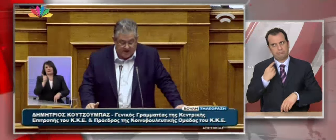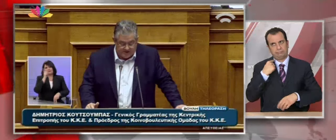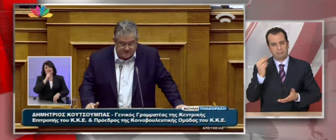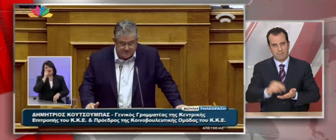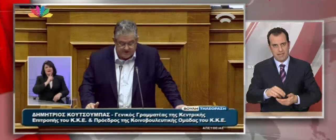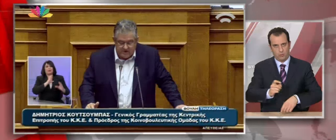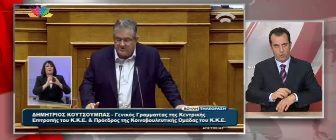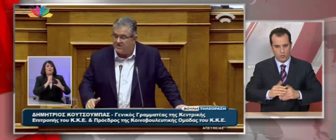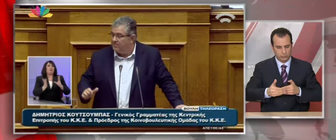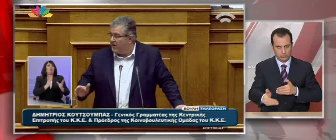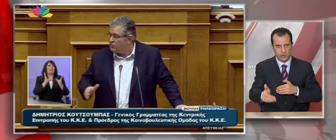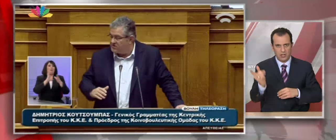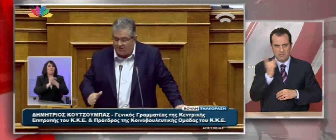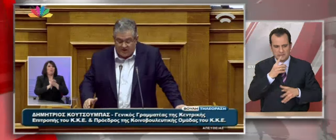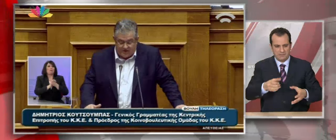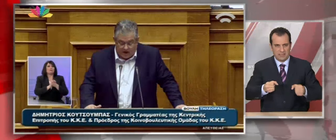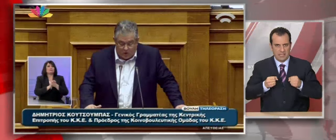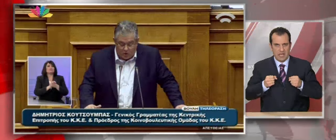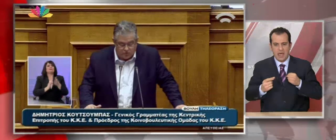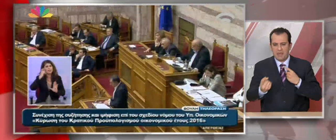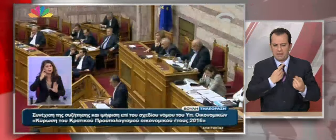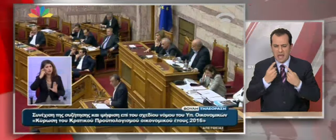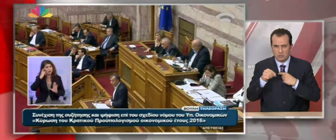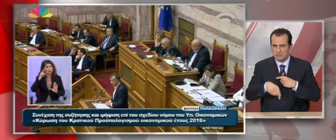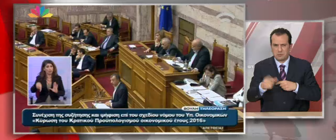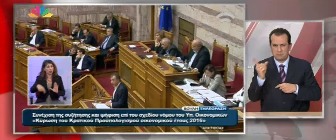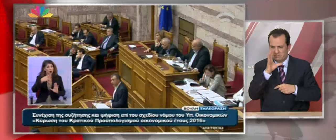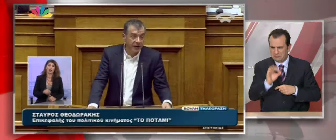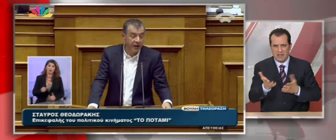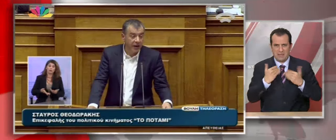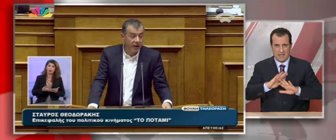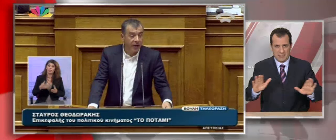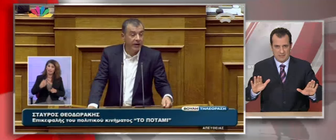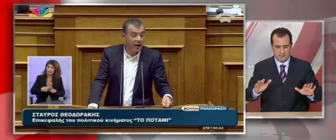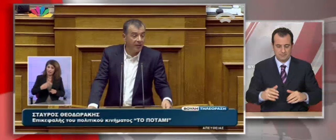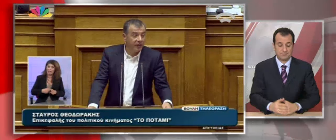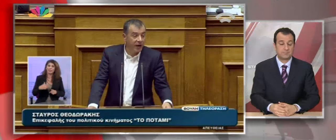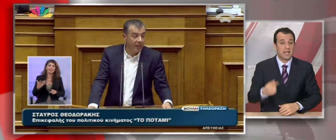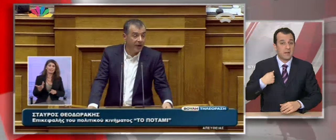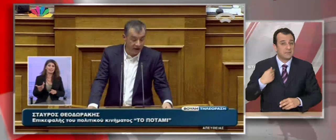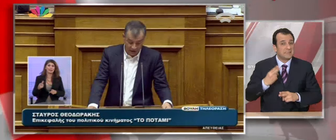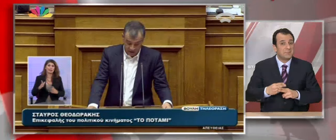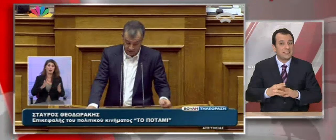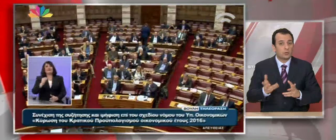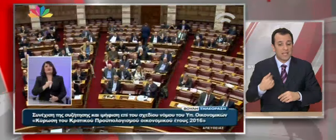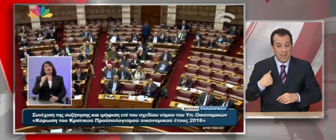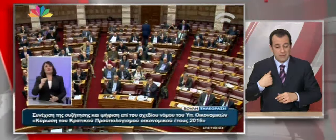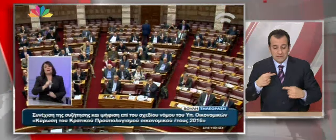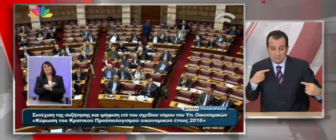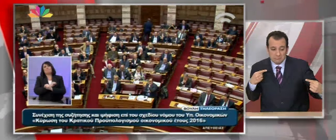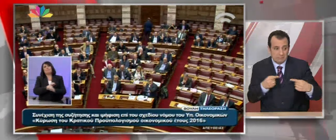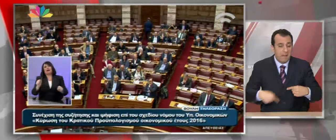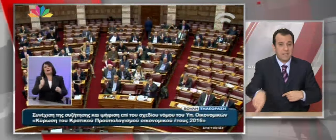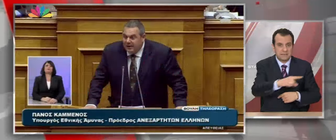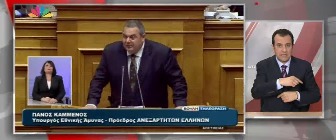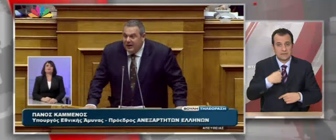συνενέσεις, στημένους δίθεν διαλόγους. Το χρήσιμο για την πατρίδα είναι να είμαστε απέναντί σας. Αυτή